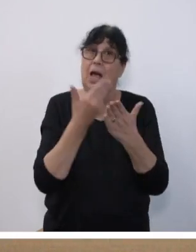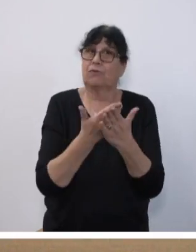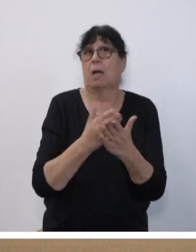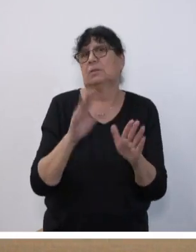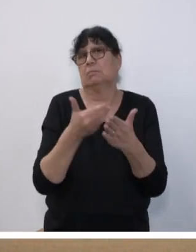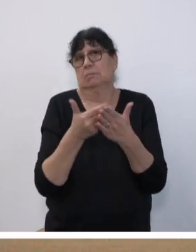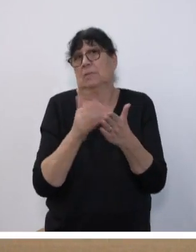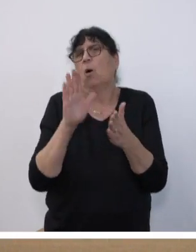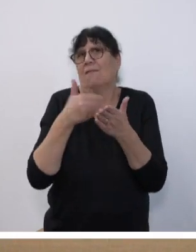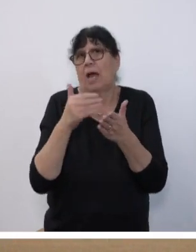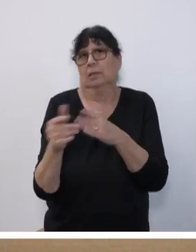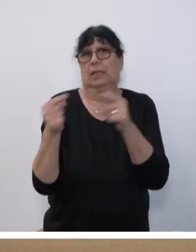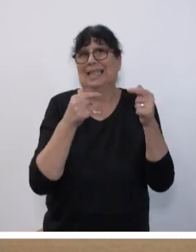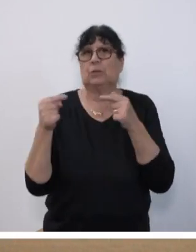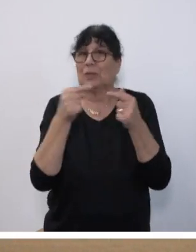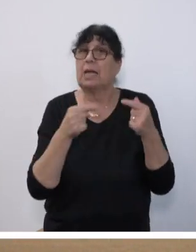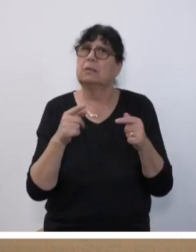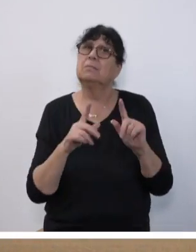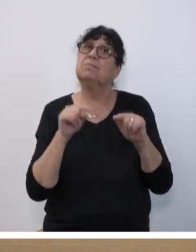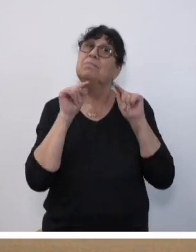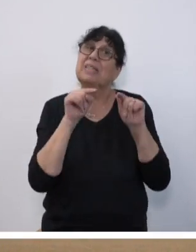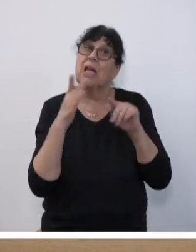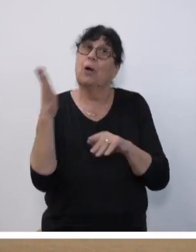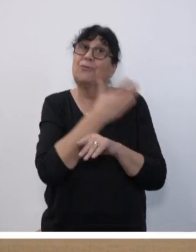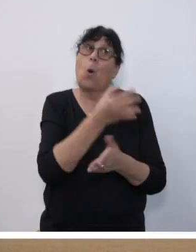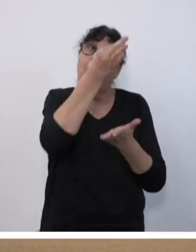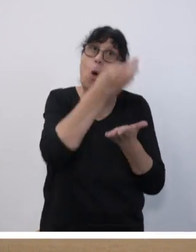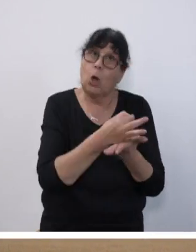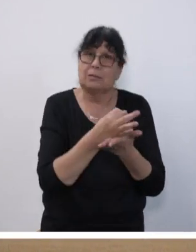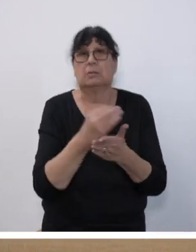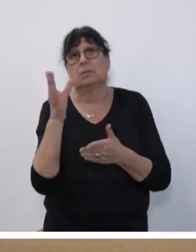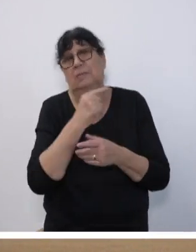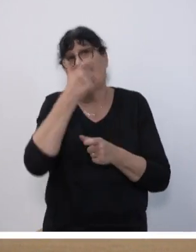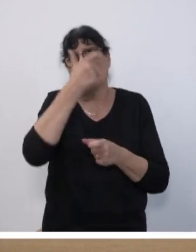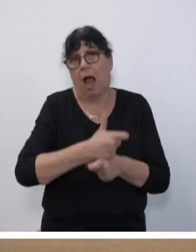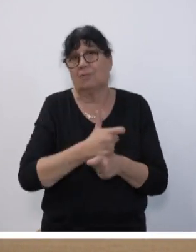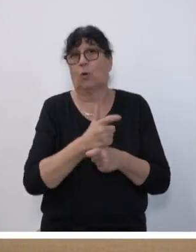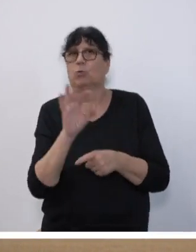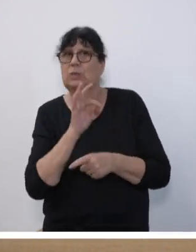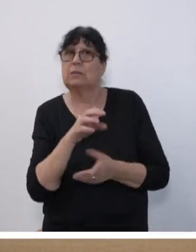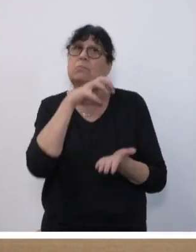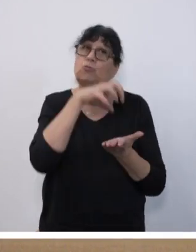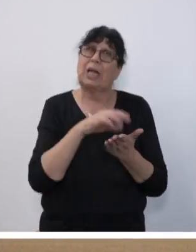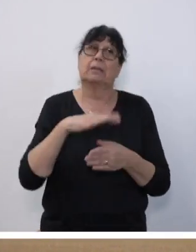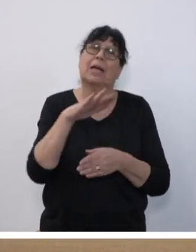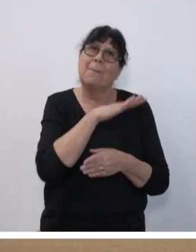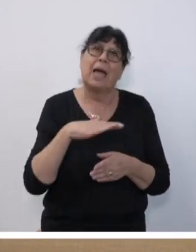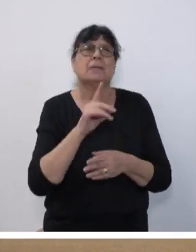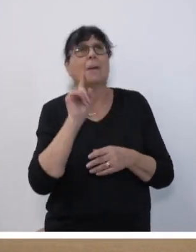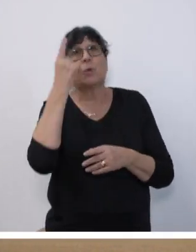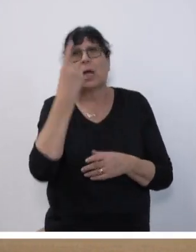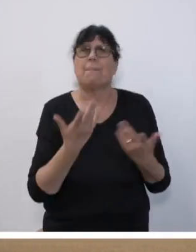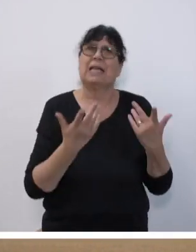wir auch weiter diskutieren, dass wir diejenigen, die vor Ort mit in der Verantwortung sind, die Städte und Gemeinden, die Bürgermeister, die